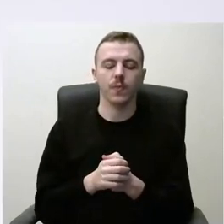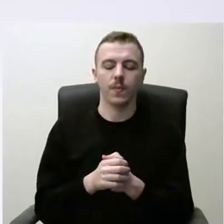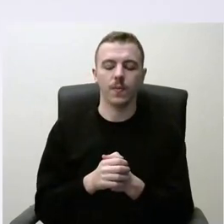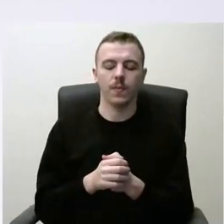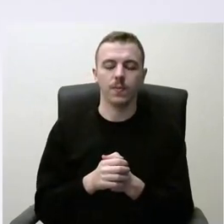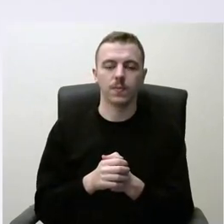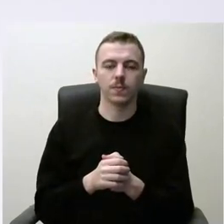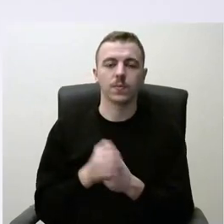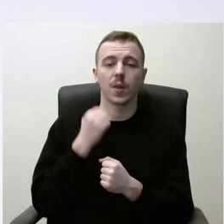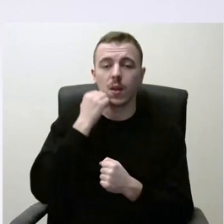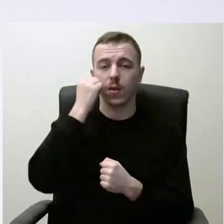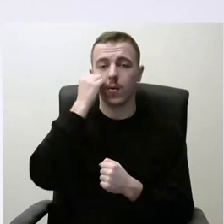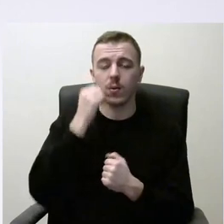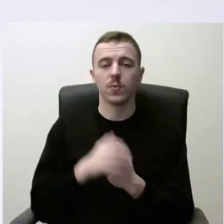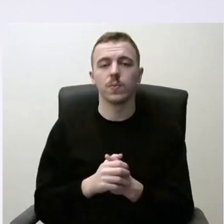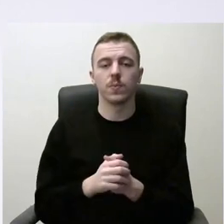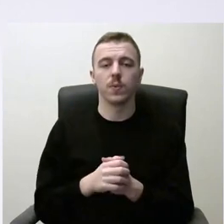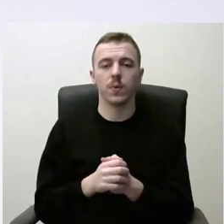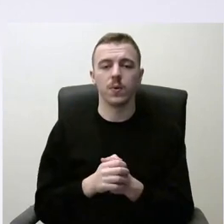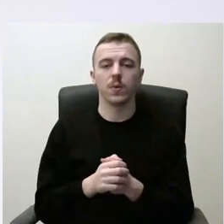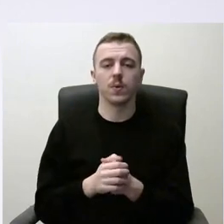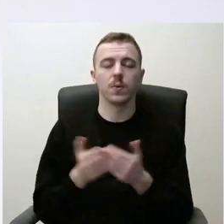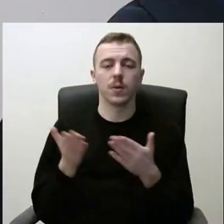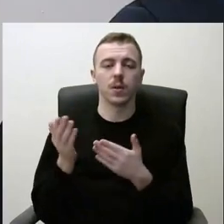dėkoju ir pašau.